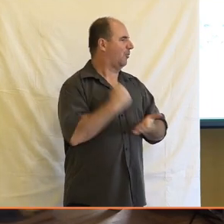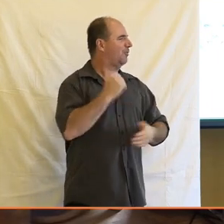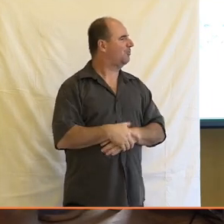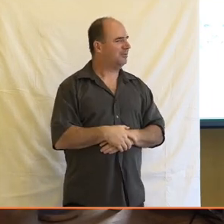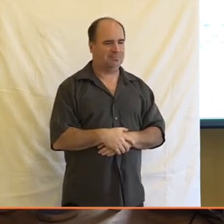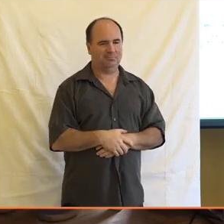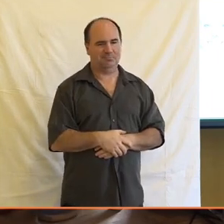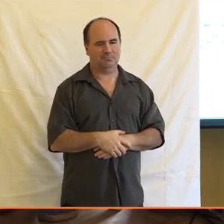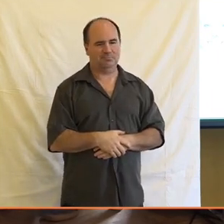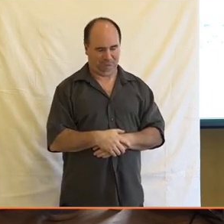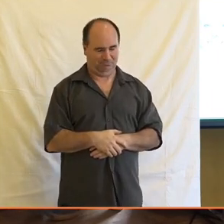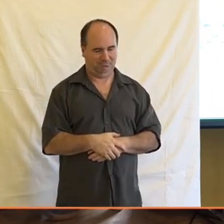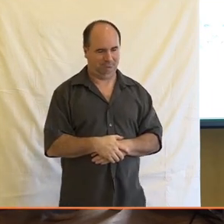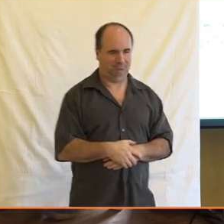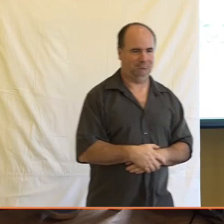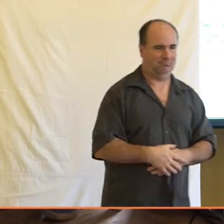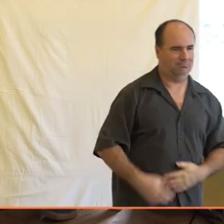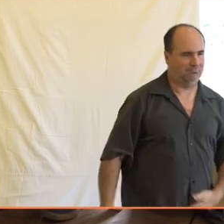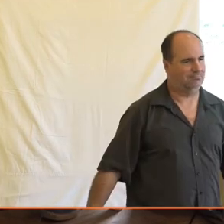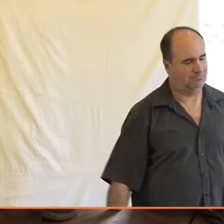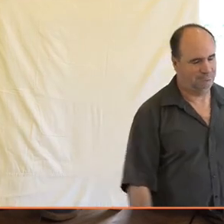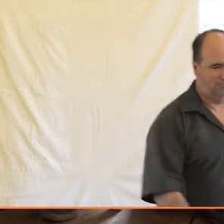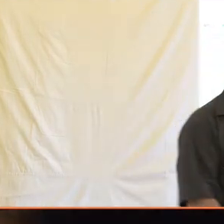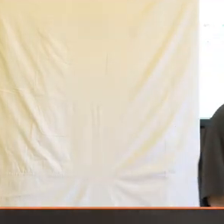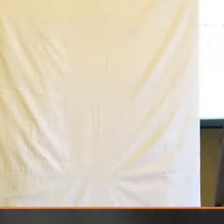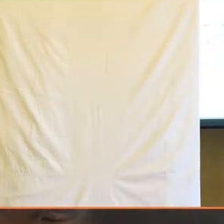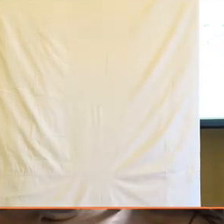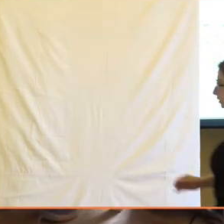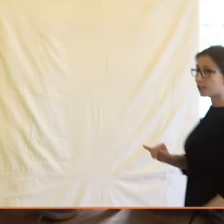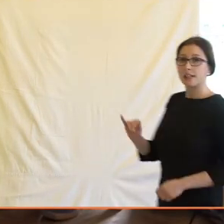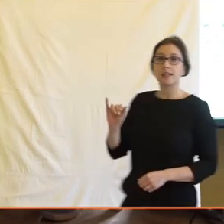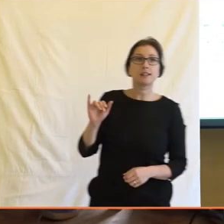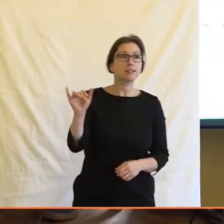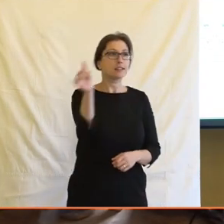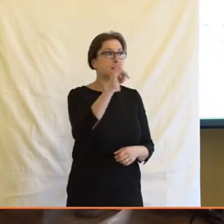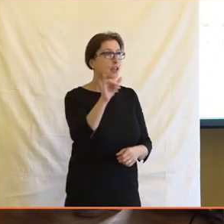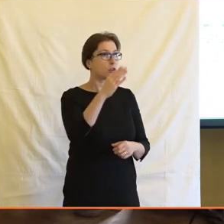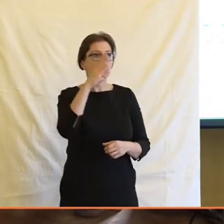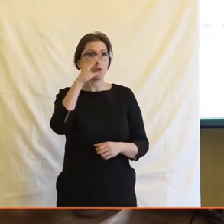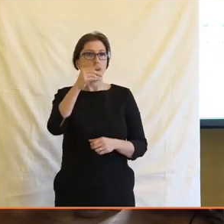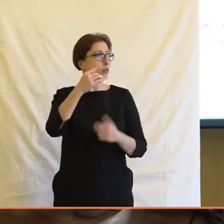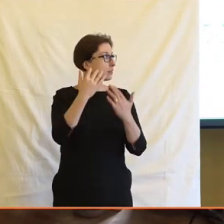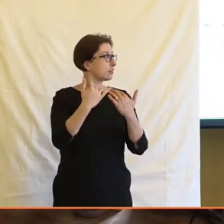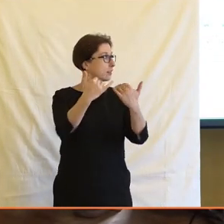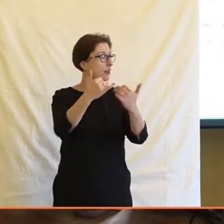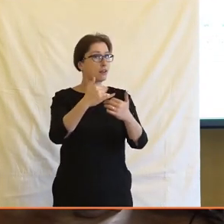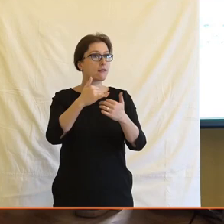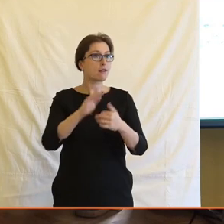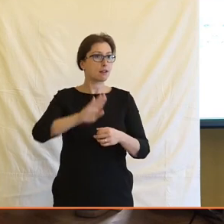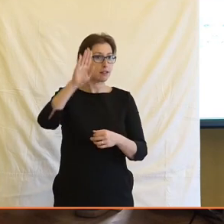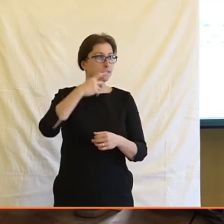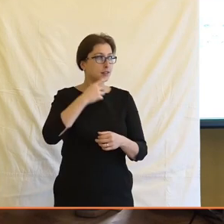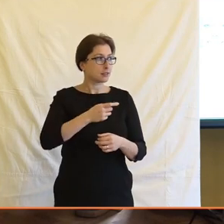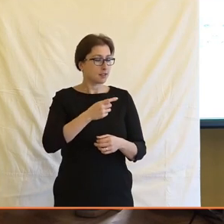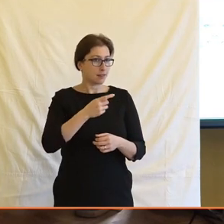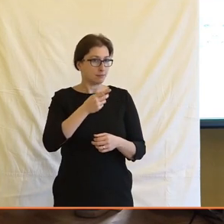Dobře, děkuji. Je tady nějaká, vedevala se nějaká otázka tady z publika? Ano, výborně. Tak teďka doufám, že jsem to správně pochopil, že vemu